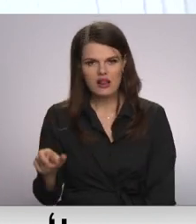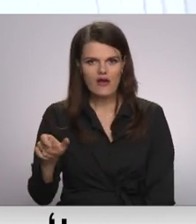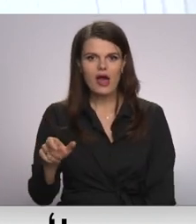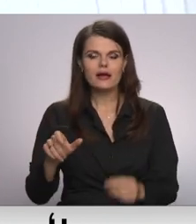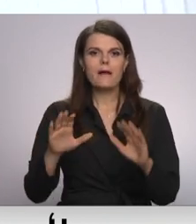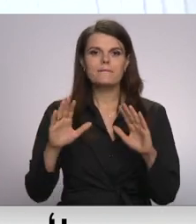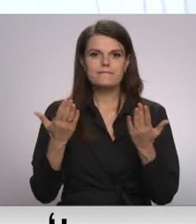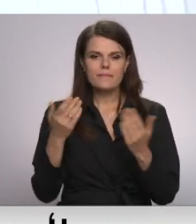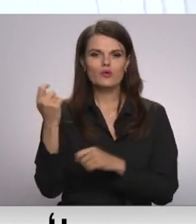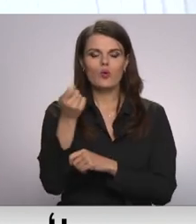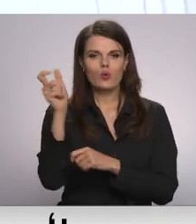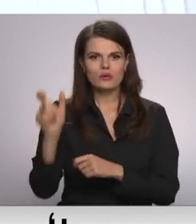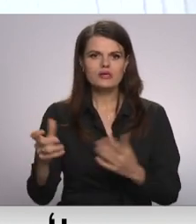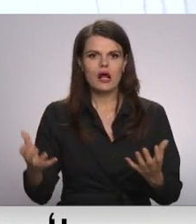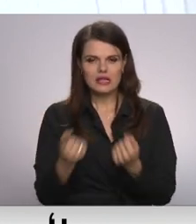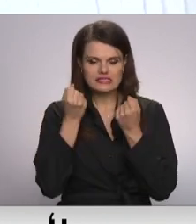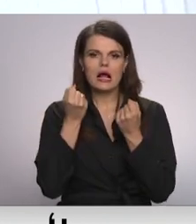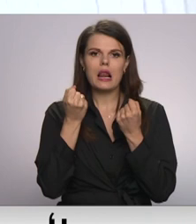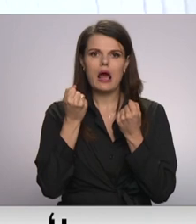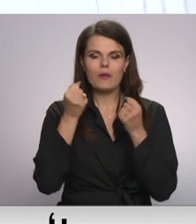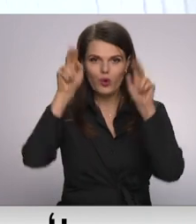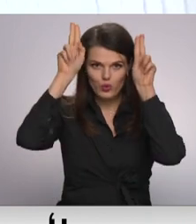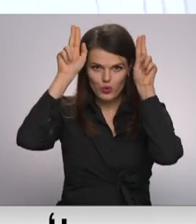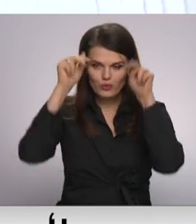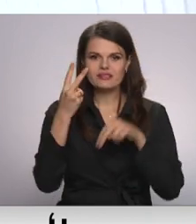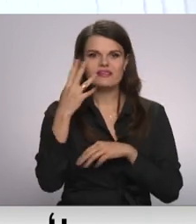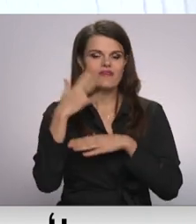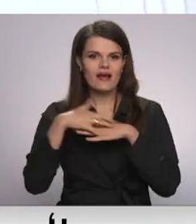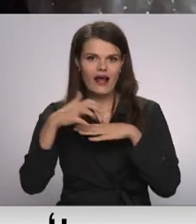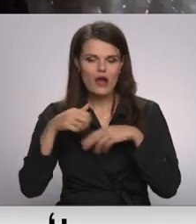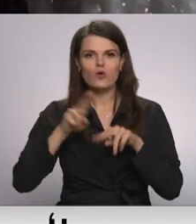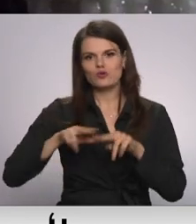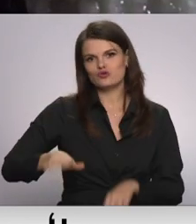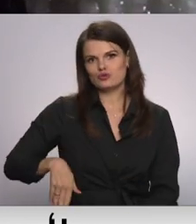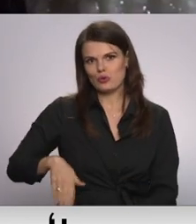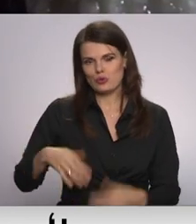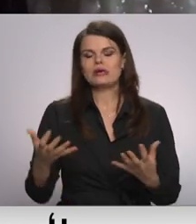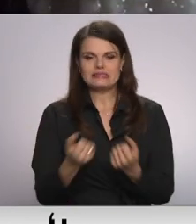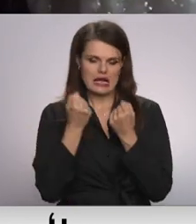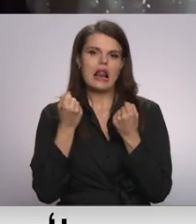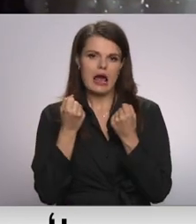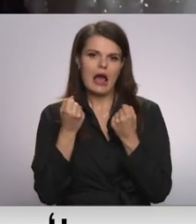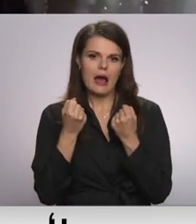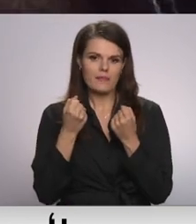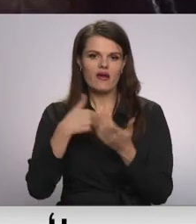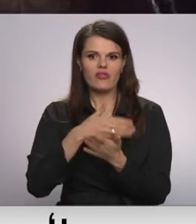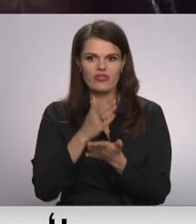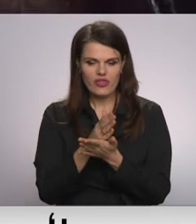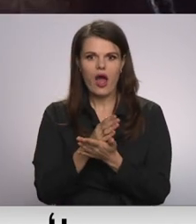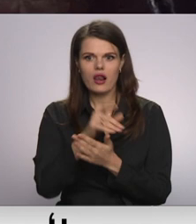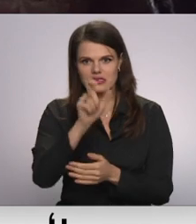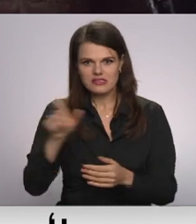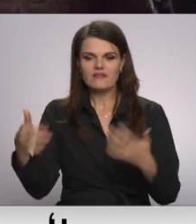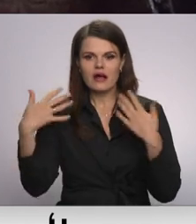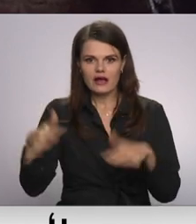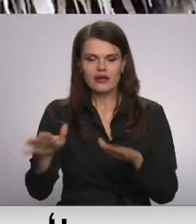bet uguns esēju glābēji izglāba trusi, divu skaķus un suni. Daļa mājā dzīvojošo vēlajā stundā jau bija